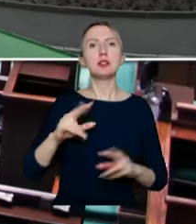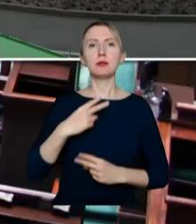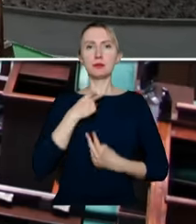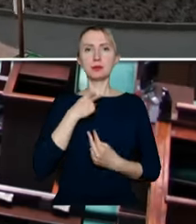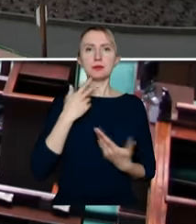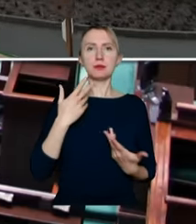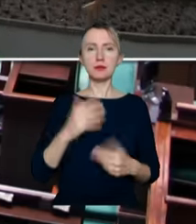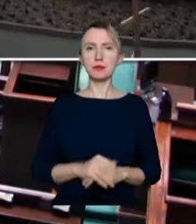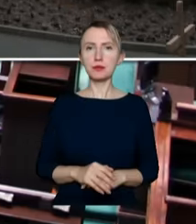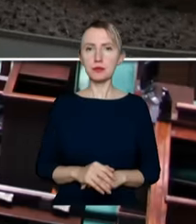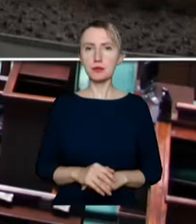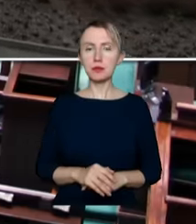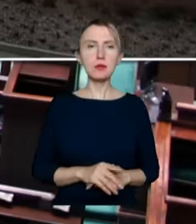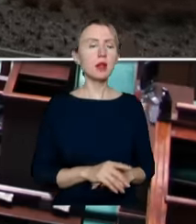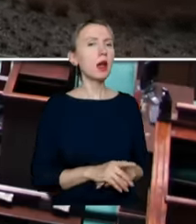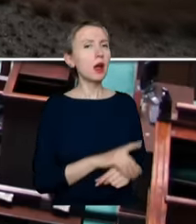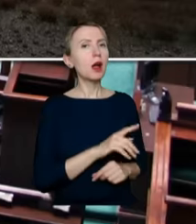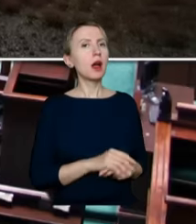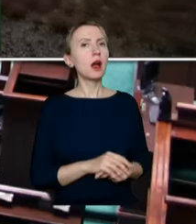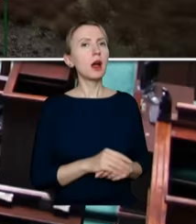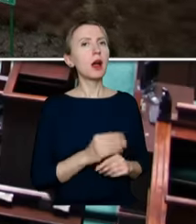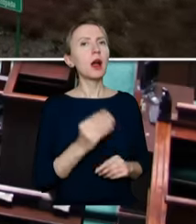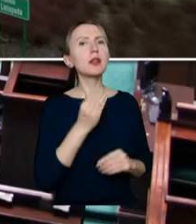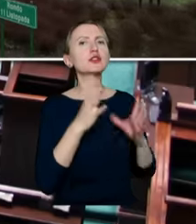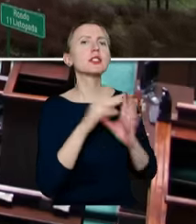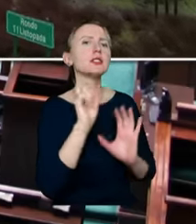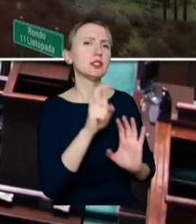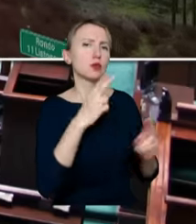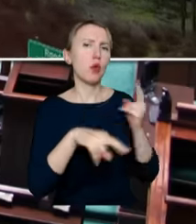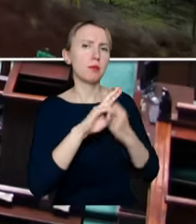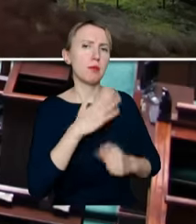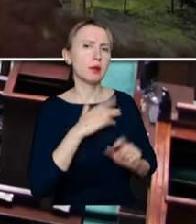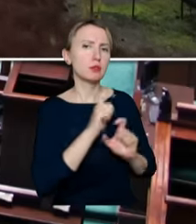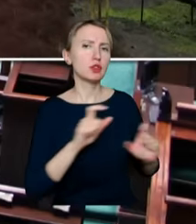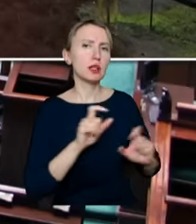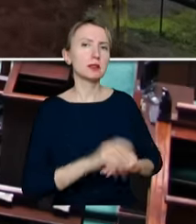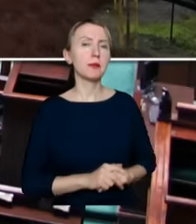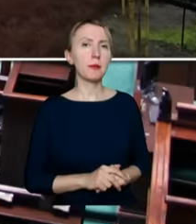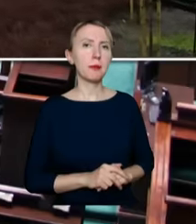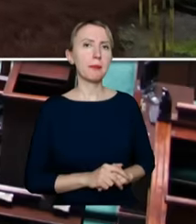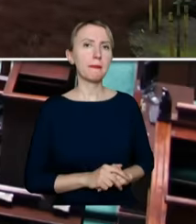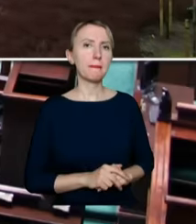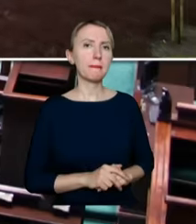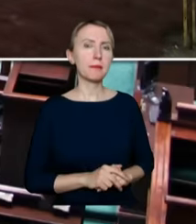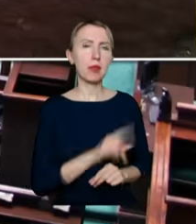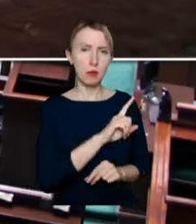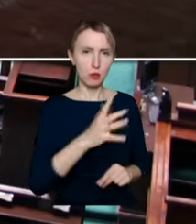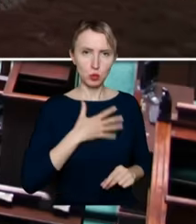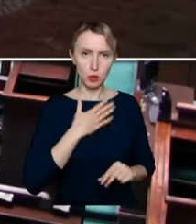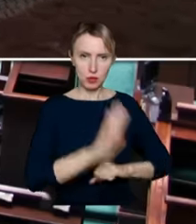potrzebują... Panie Przewodniczący tak na dziesięć sekund mamy czas, czujecie wsparcie reszty